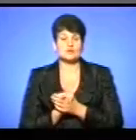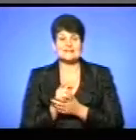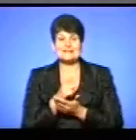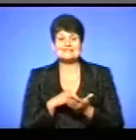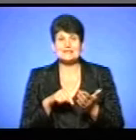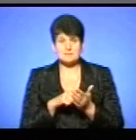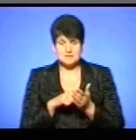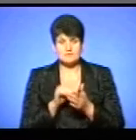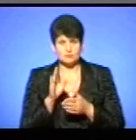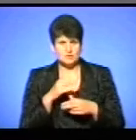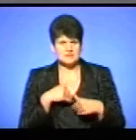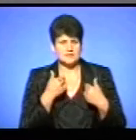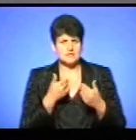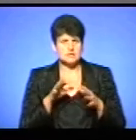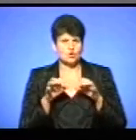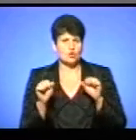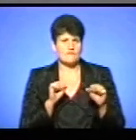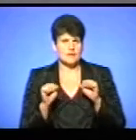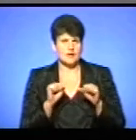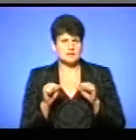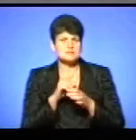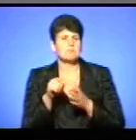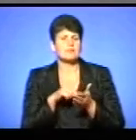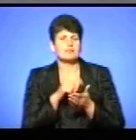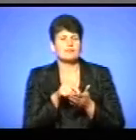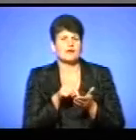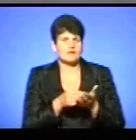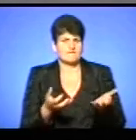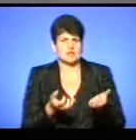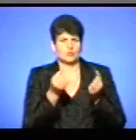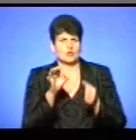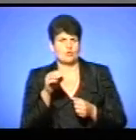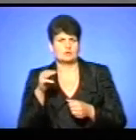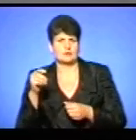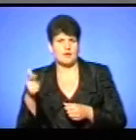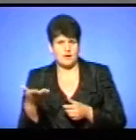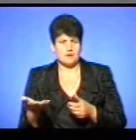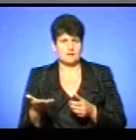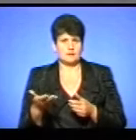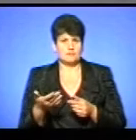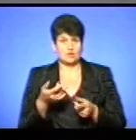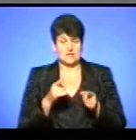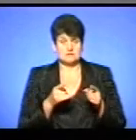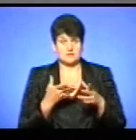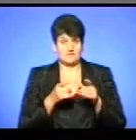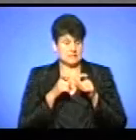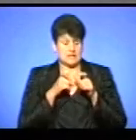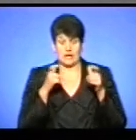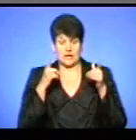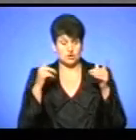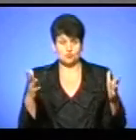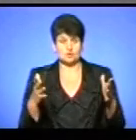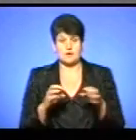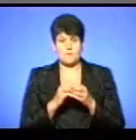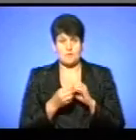буде звертатися до влади з питаннями «врятуйте ОТГ», чи, скажімо, тому що, насправді, кричуща проблема, якщо це